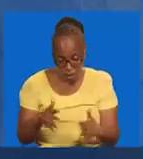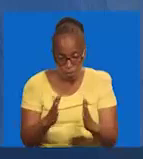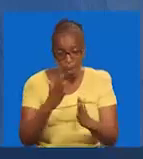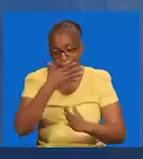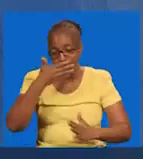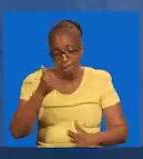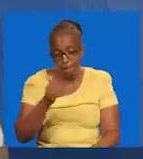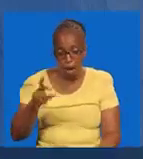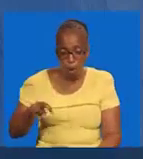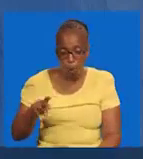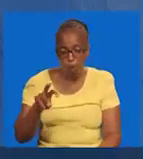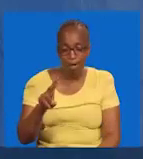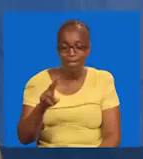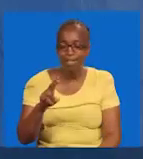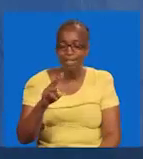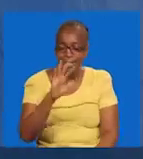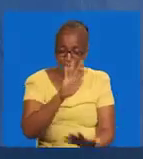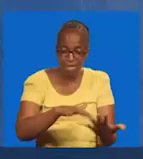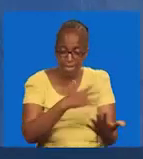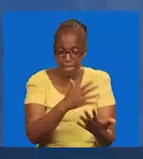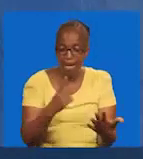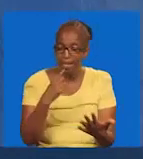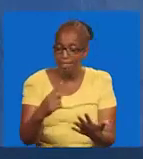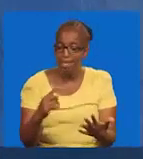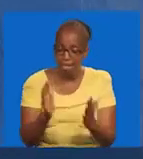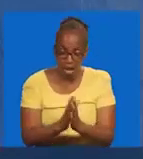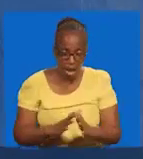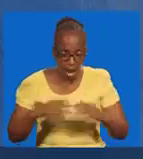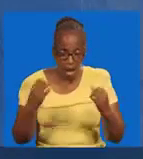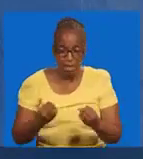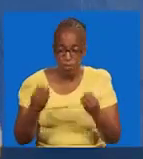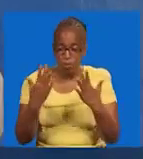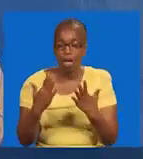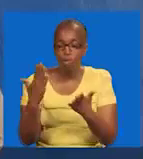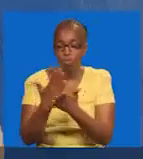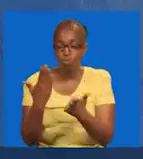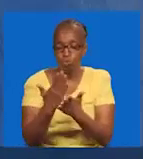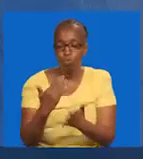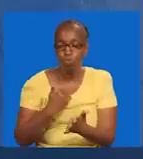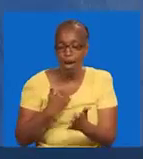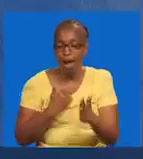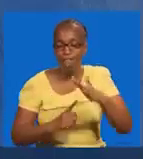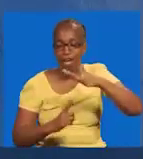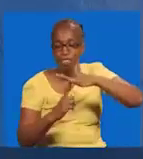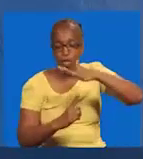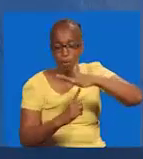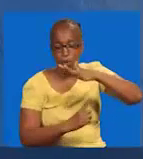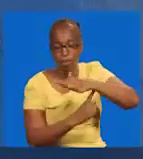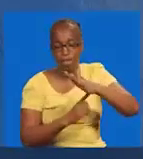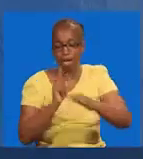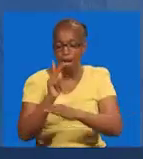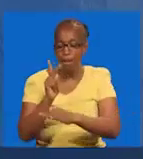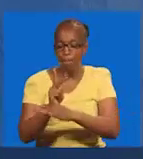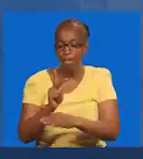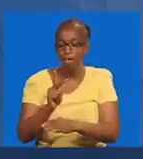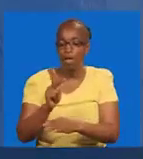huwa leo. Tembea ukisema haleluja. Najua. Kunayo miamba ambayo imewe kwa